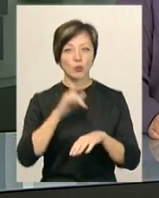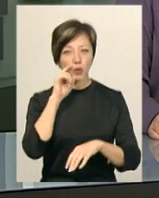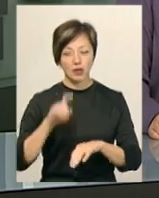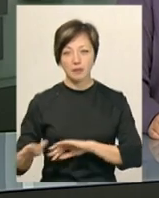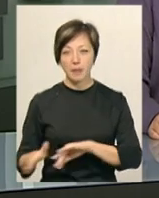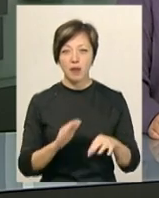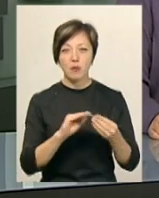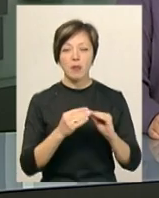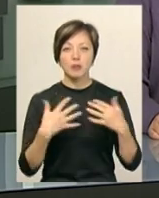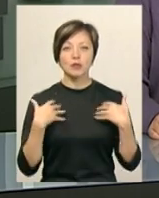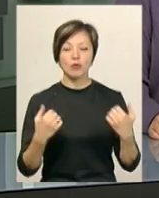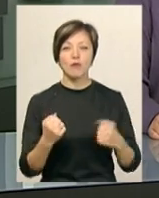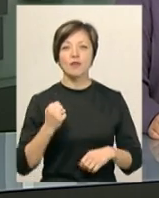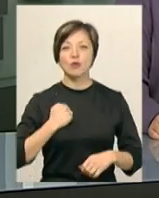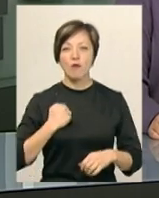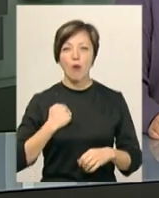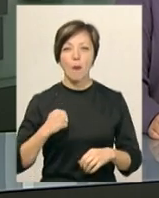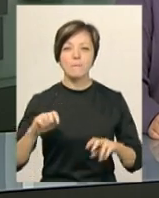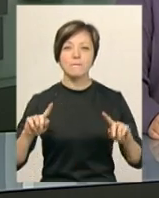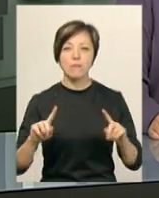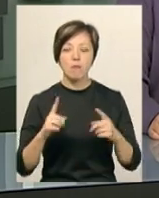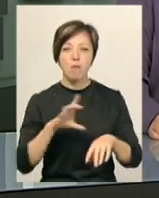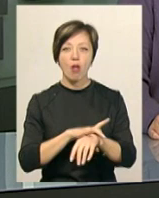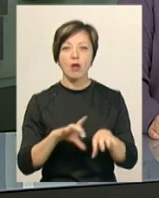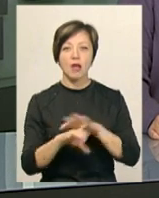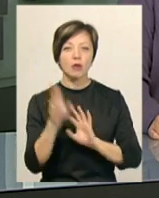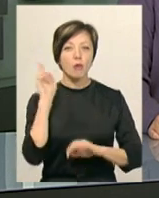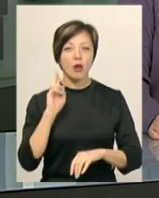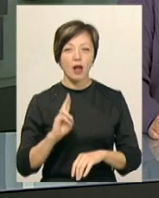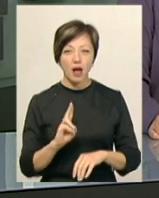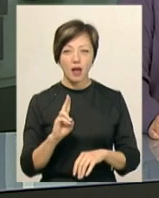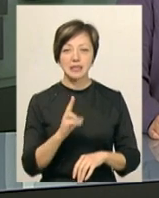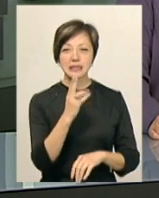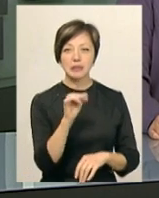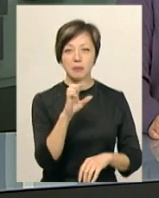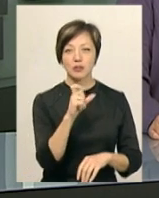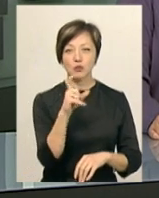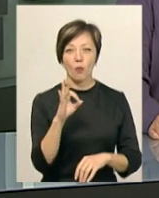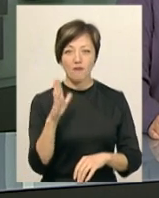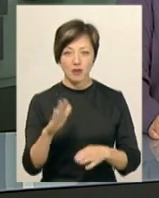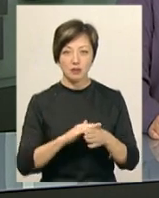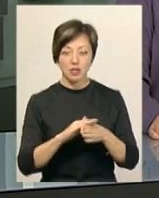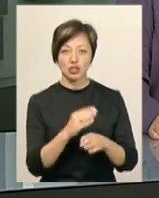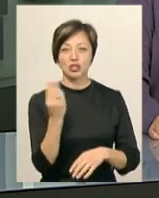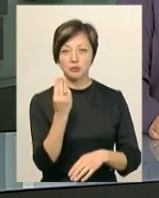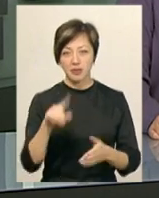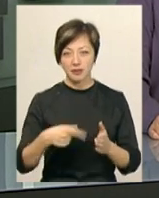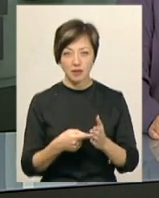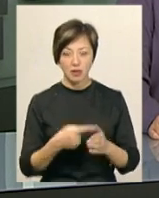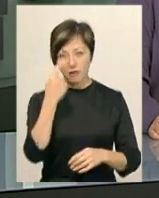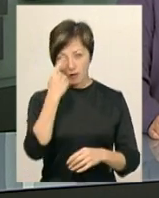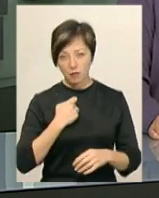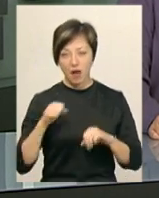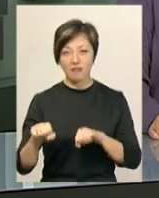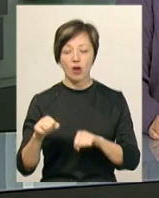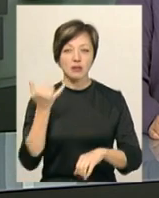Проблем зі здоров'ям у військовополоненого моряка Сергія Цейбізова шепетівки немає. Про це нам телефоном повідомила адвокат Сергія